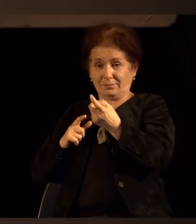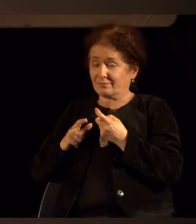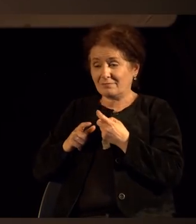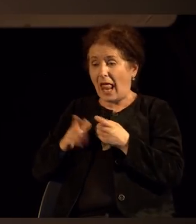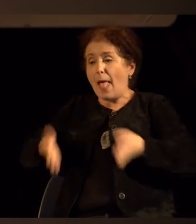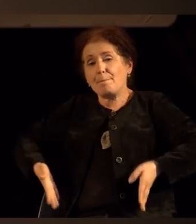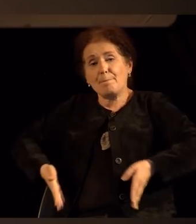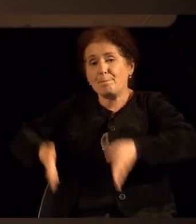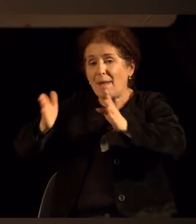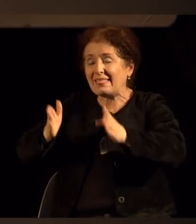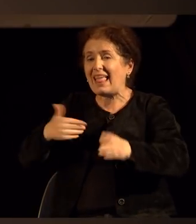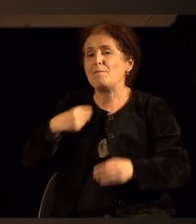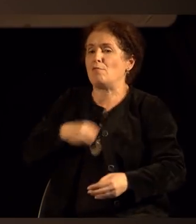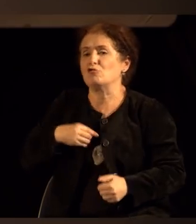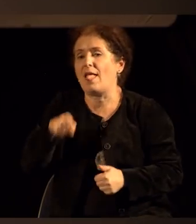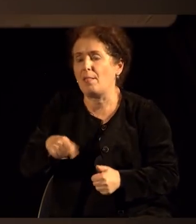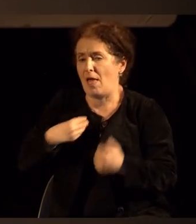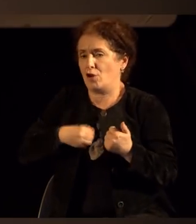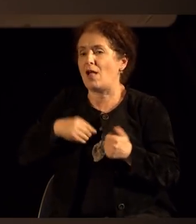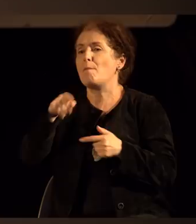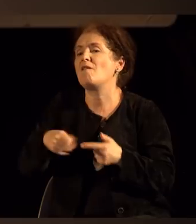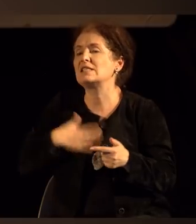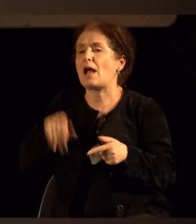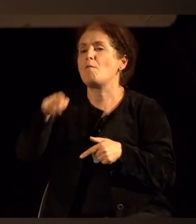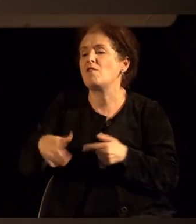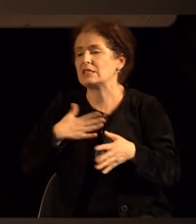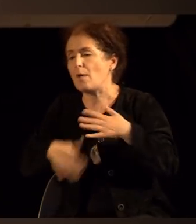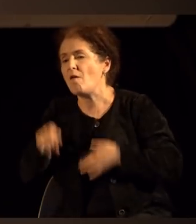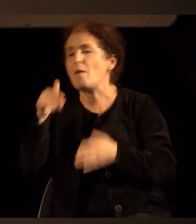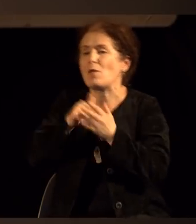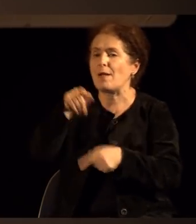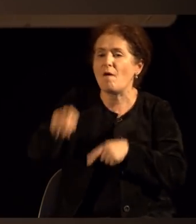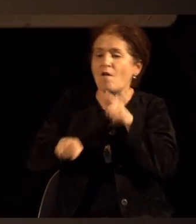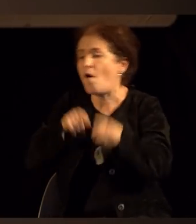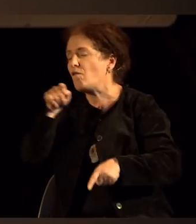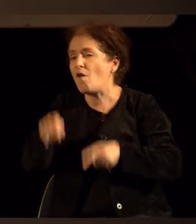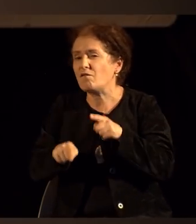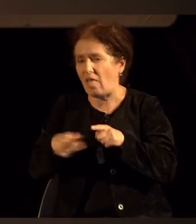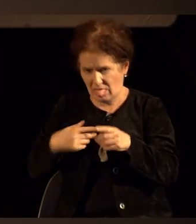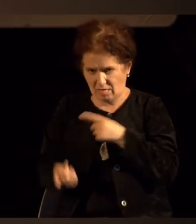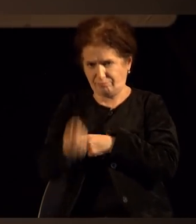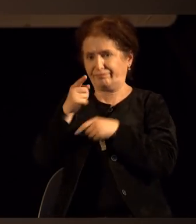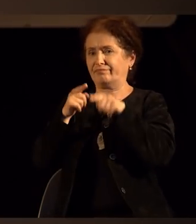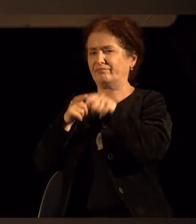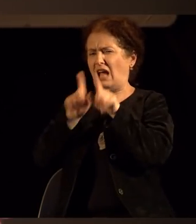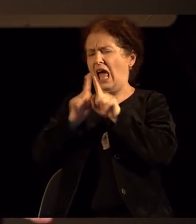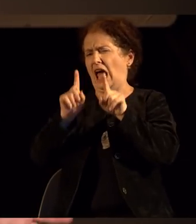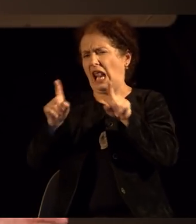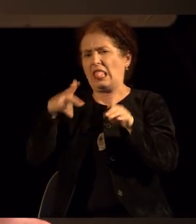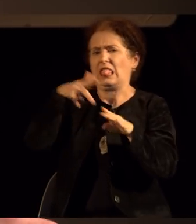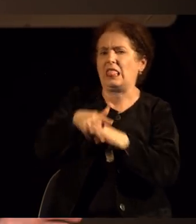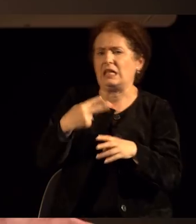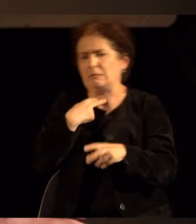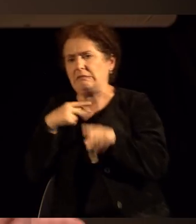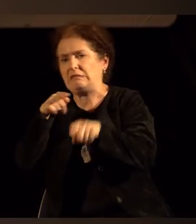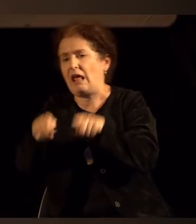реализацијата на желбата, на потребата, ни се испречуват најразлични пречки